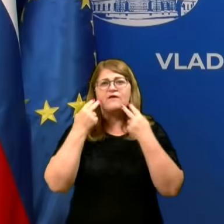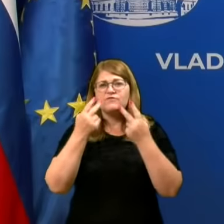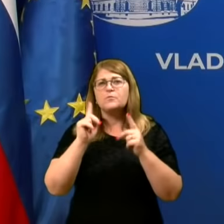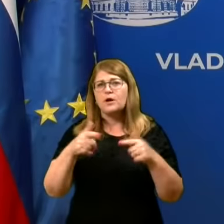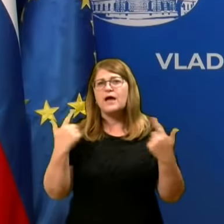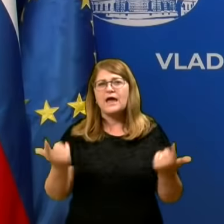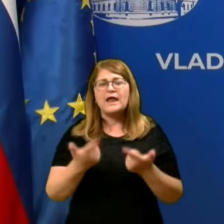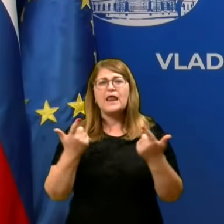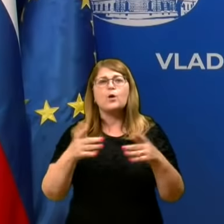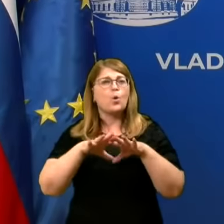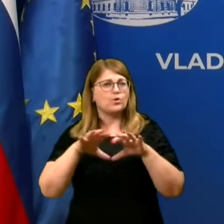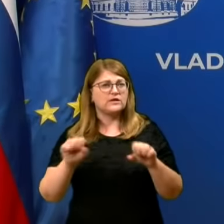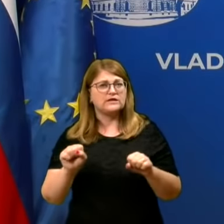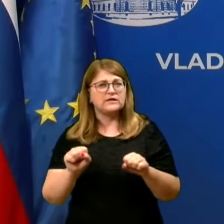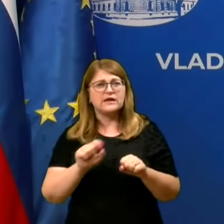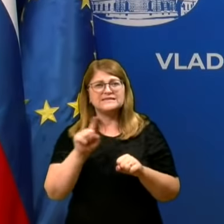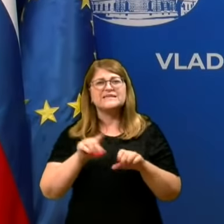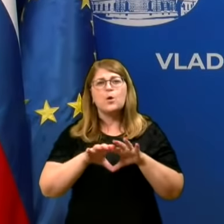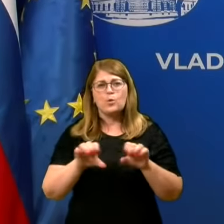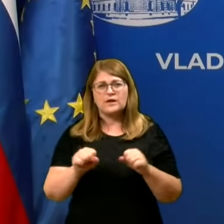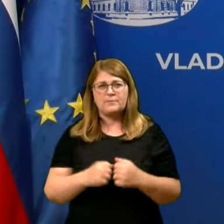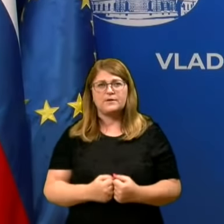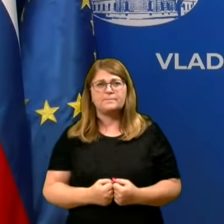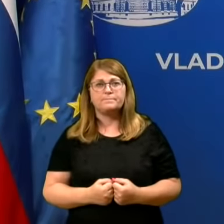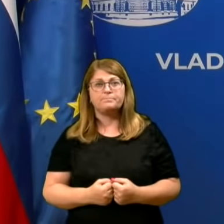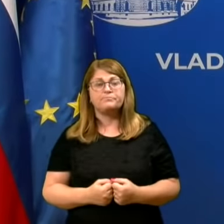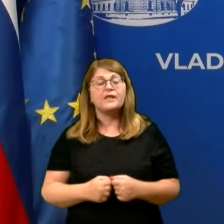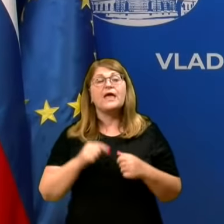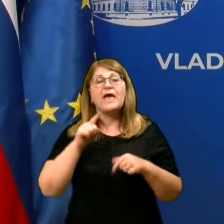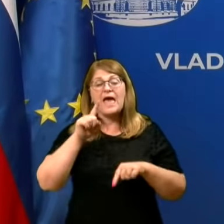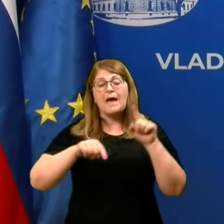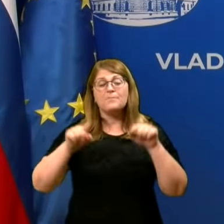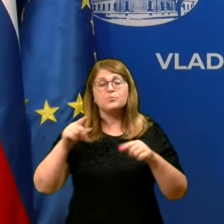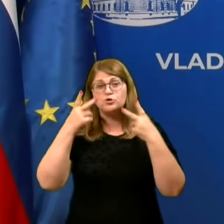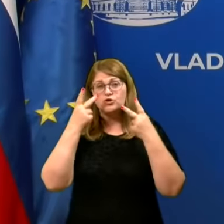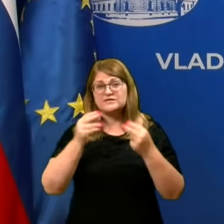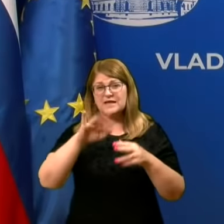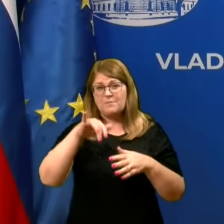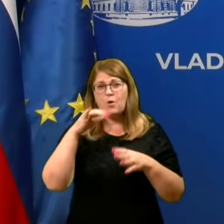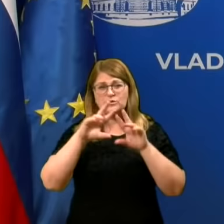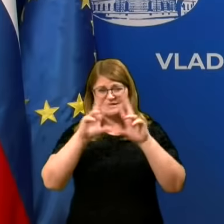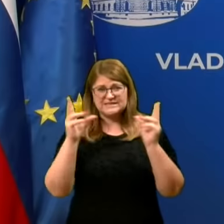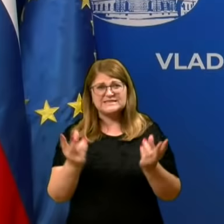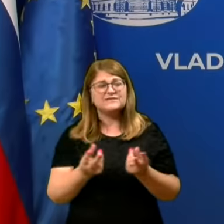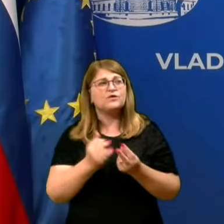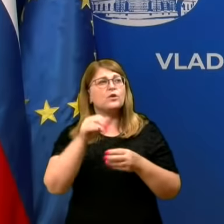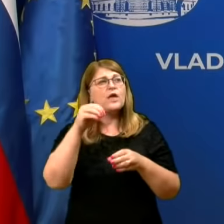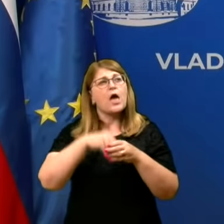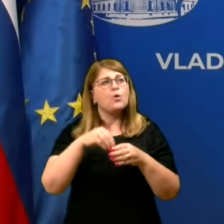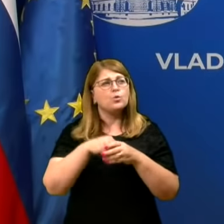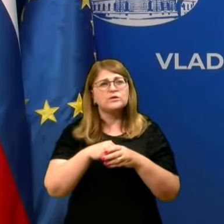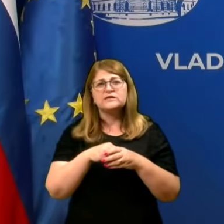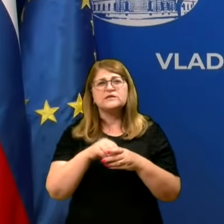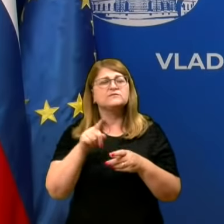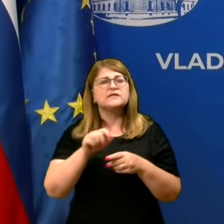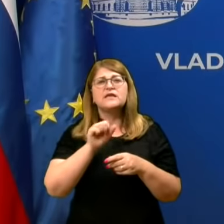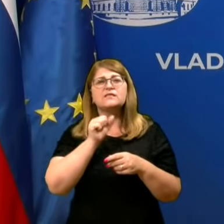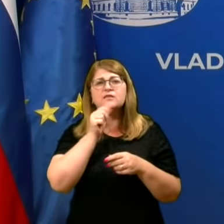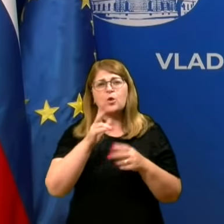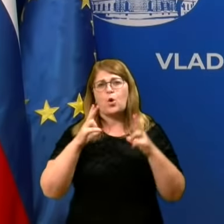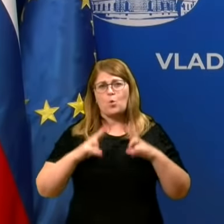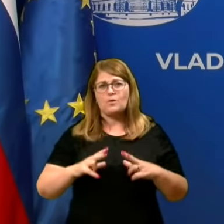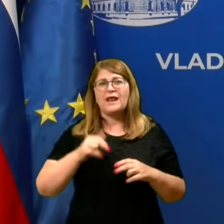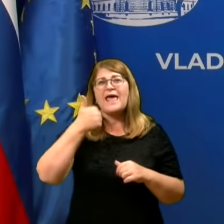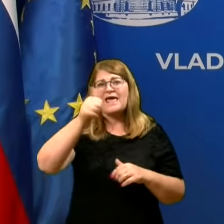kaj lahko naredimo za ukrepi. Epidemiološka slika po svetu, če začnemo, je v resnici in se ni nikoli umirila. 11